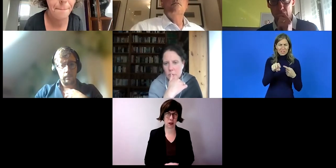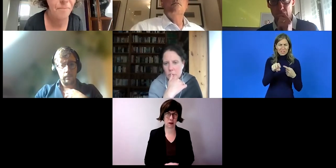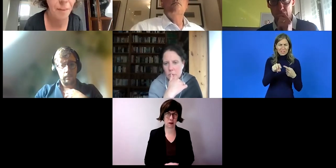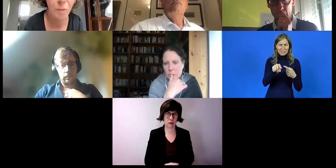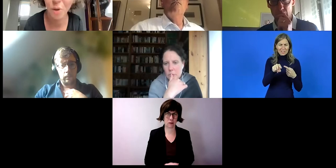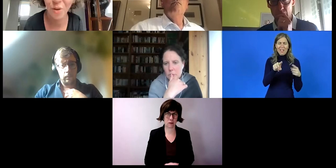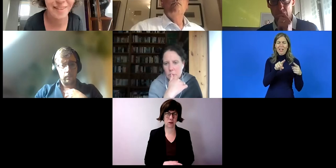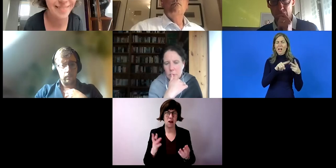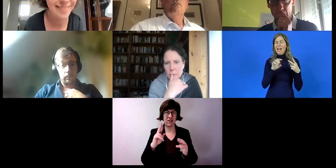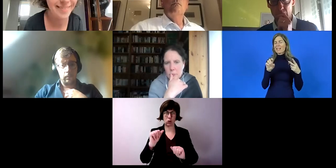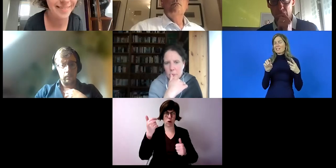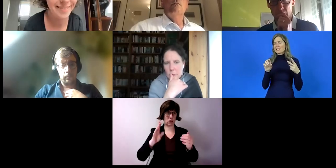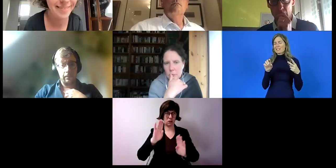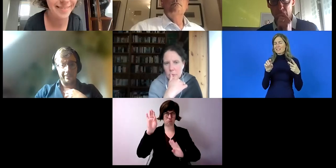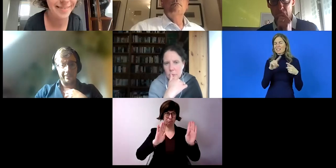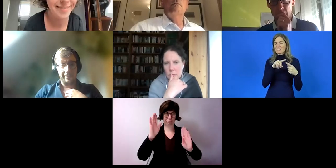Wer möchte zuerst?